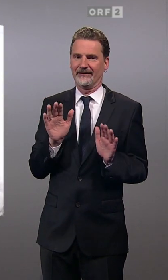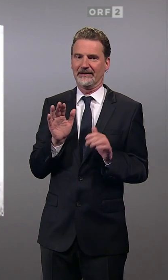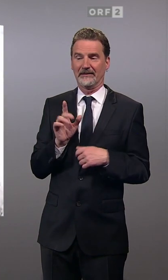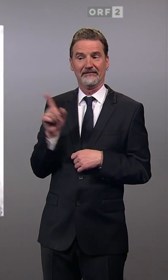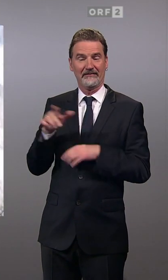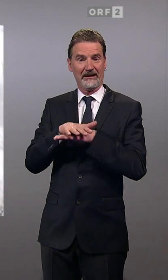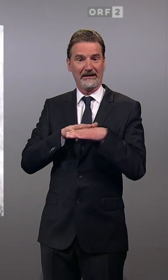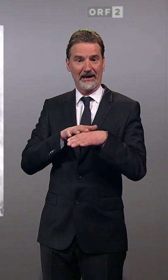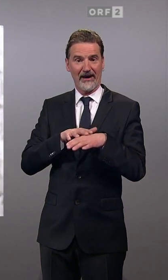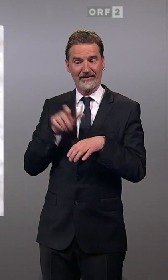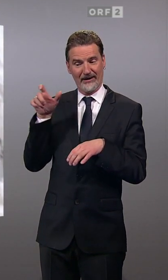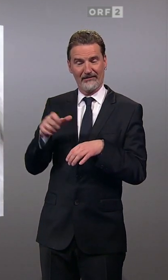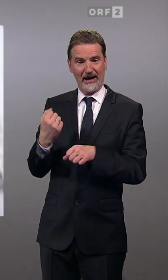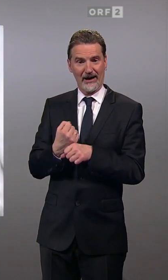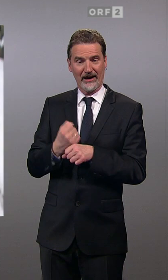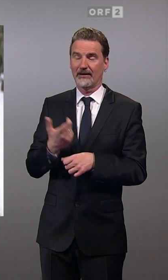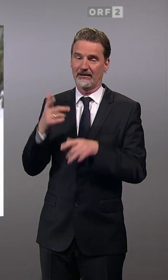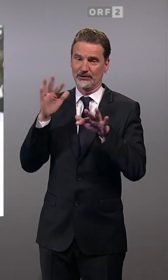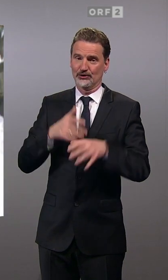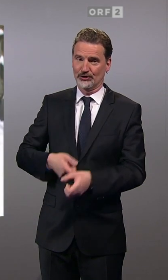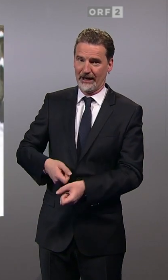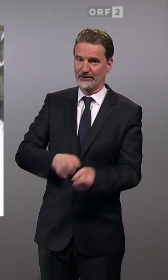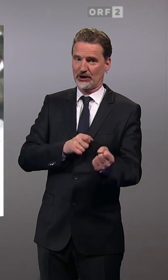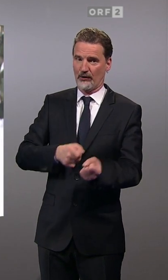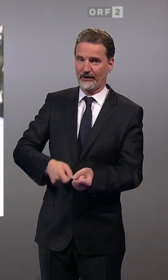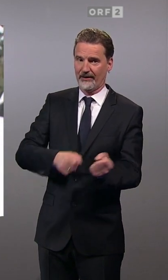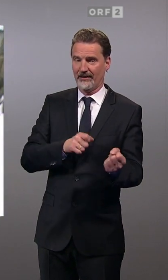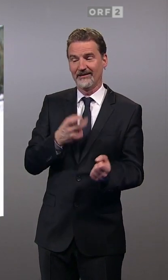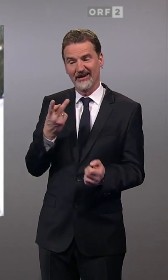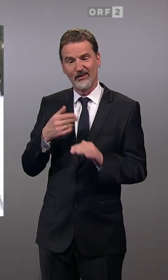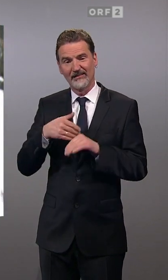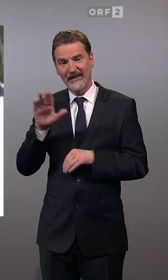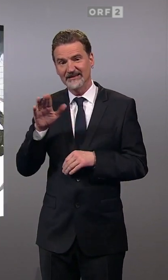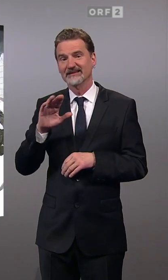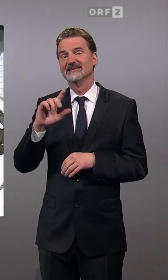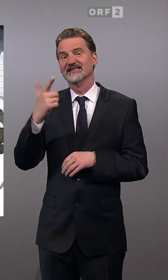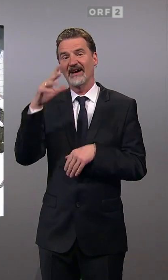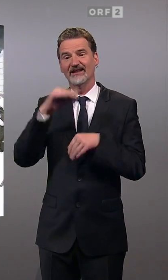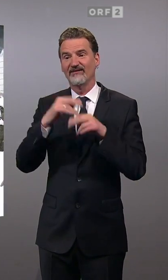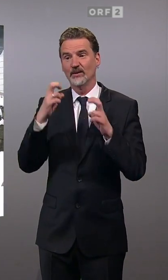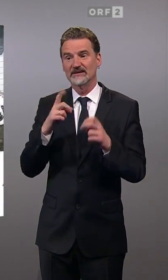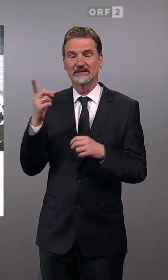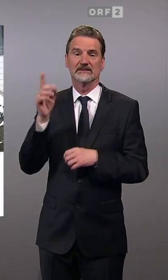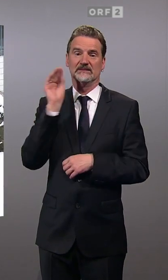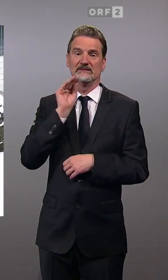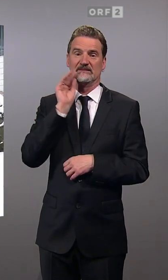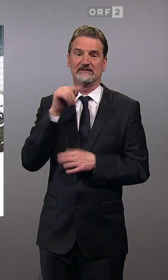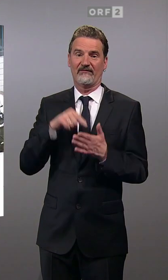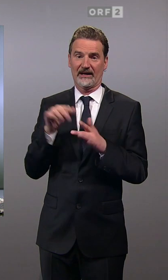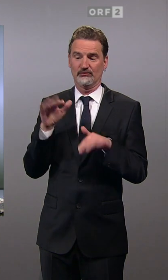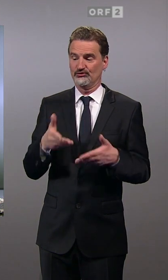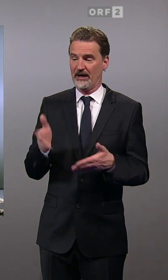ist mittlerweile mit Schneeschaufeln beschäftigt. Denn meistens sind es die Zweitwohnsitzer, die sich über den Schnee beschweren.